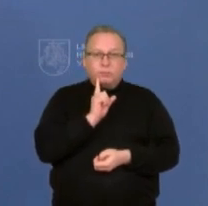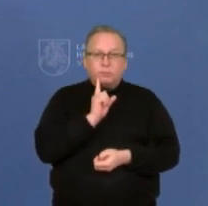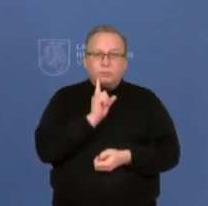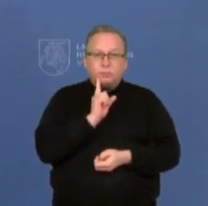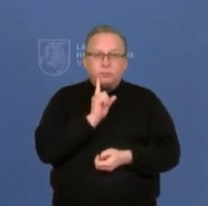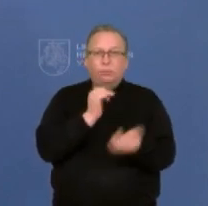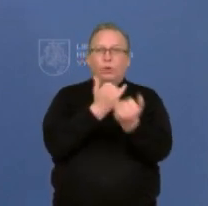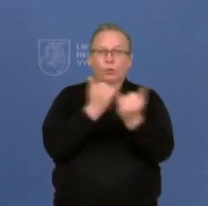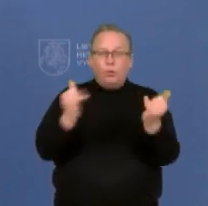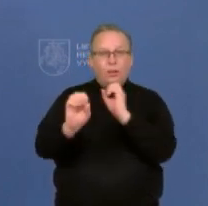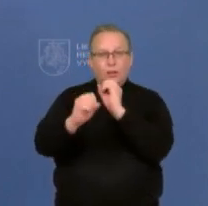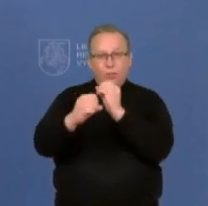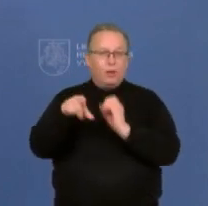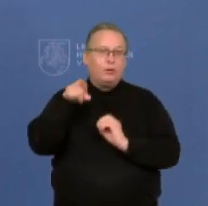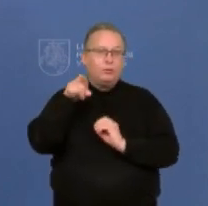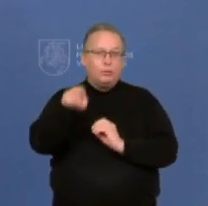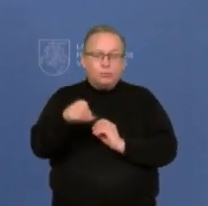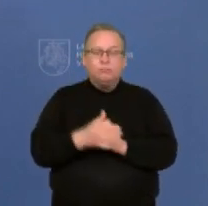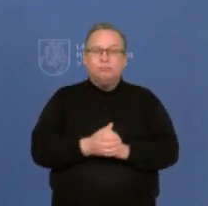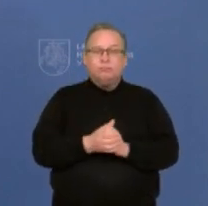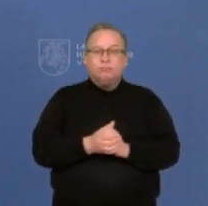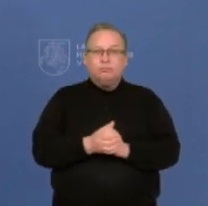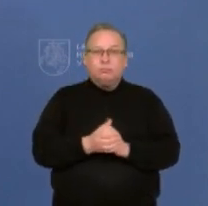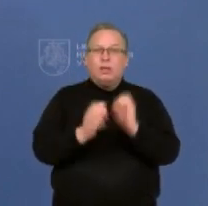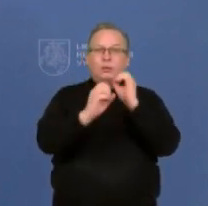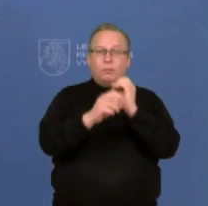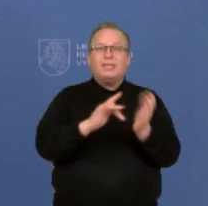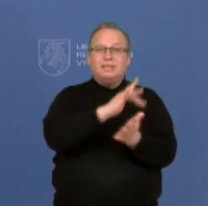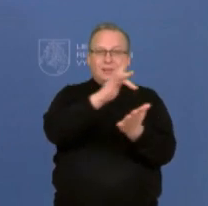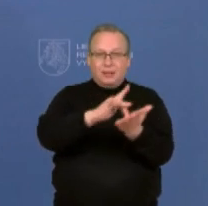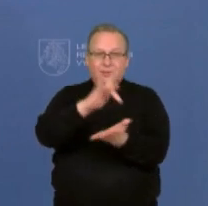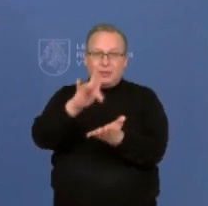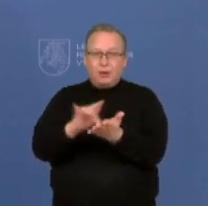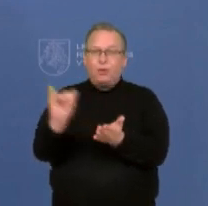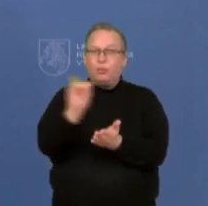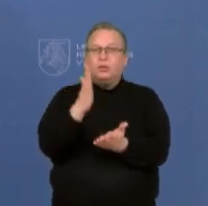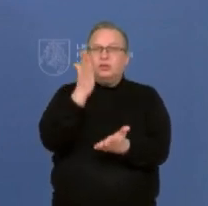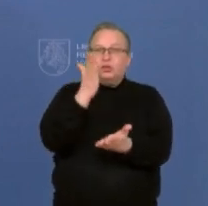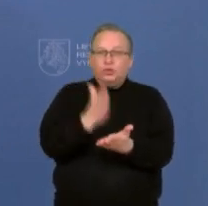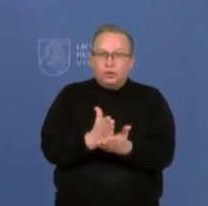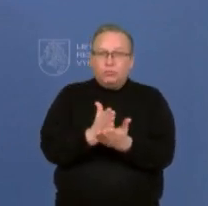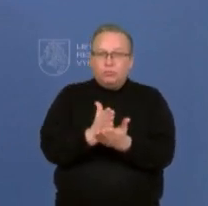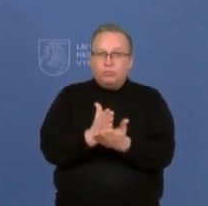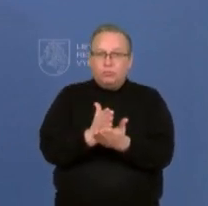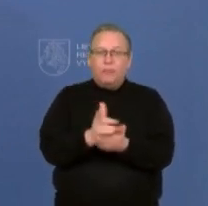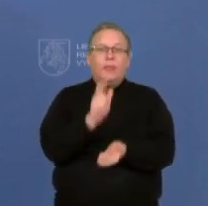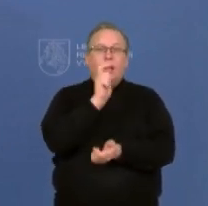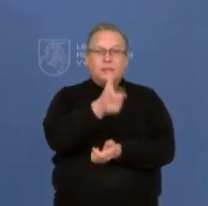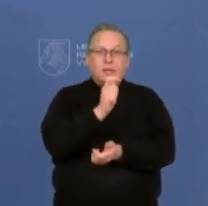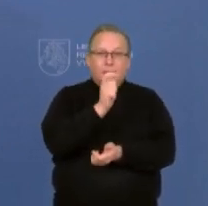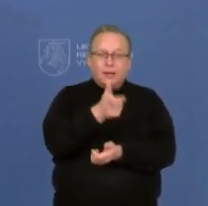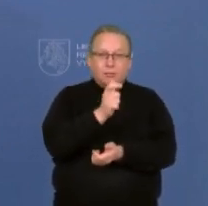laboratorijos, tyrimų centrai, ten, kur yra būtent teikiami atsakymai,